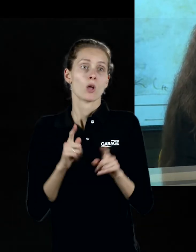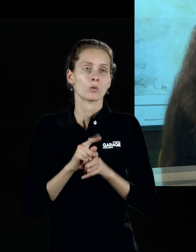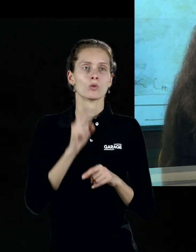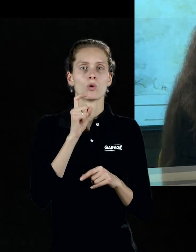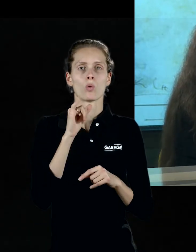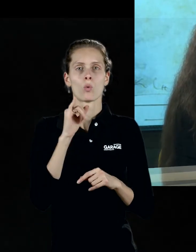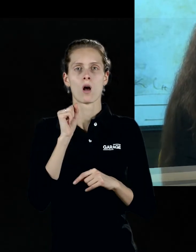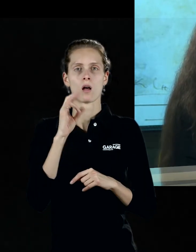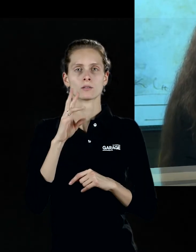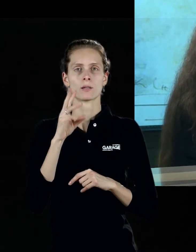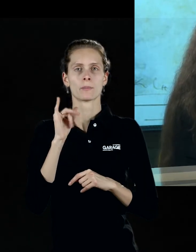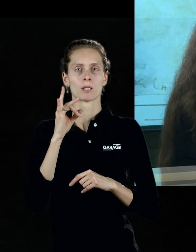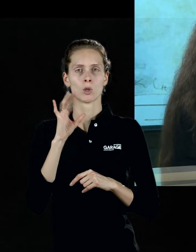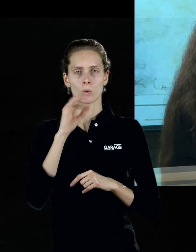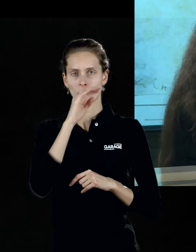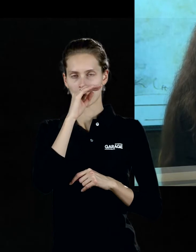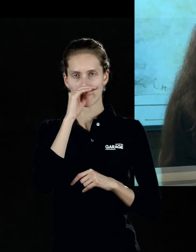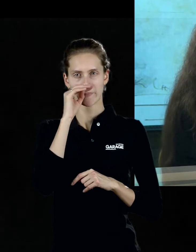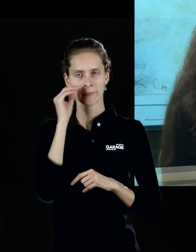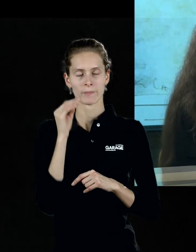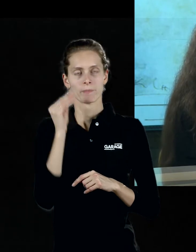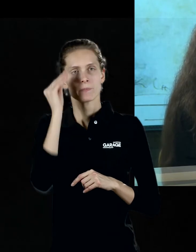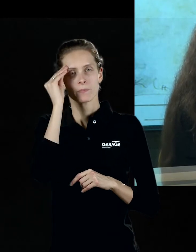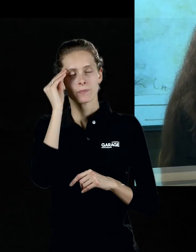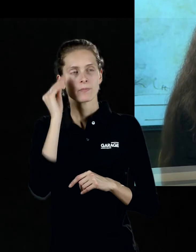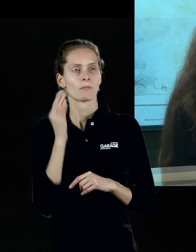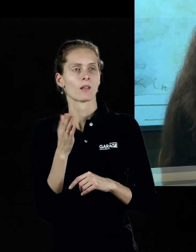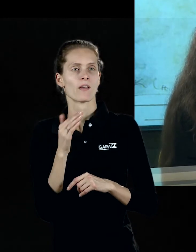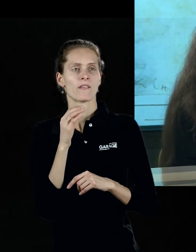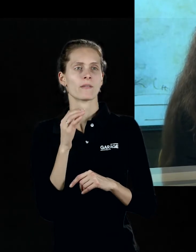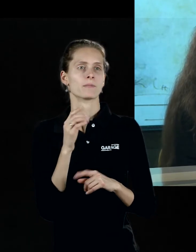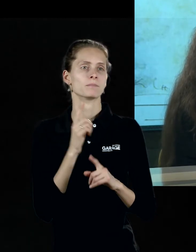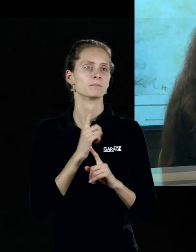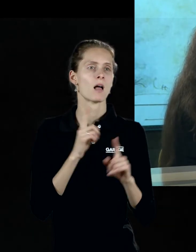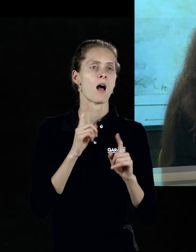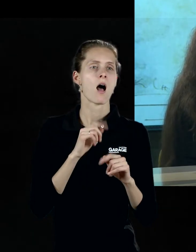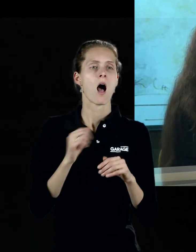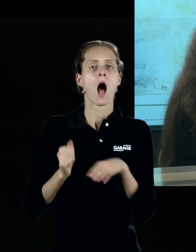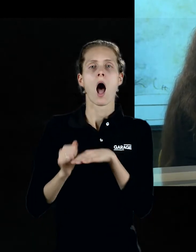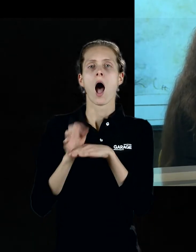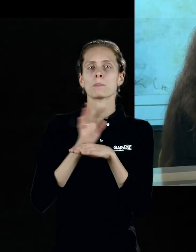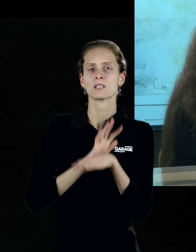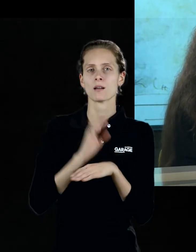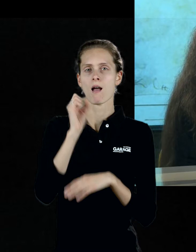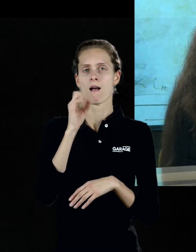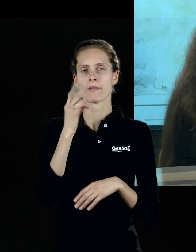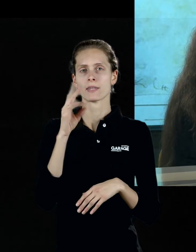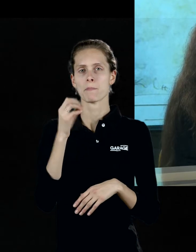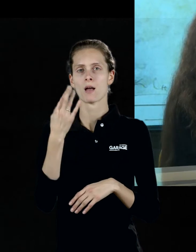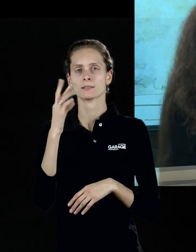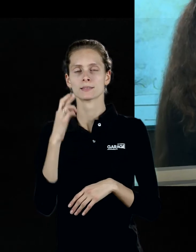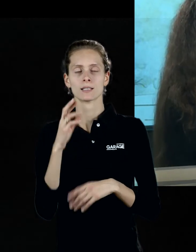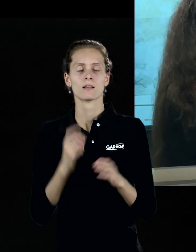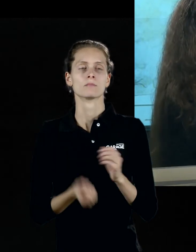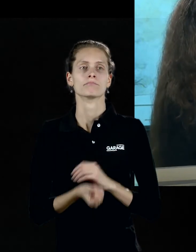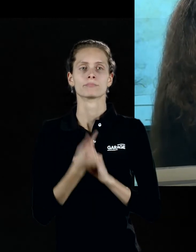И в этом смысле понятен такой, понятен феномен абстрактной мультипликации, абстрактной анимации, которая появляется в 20